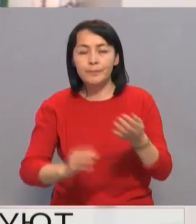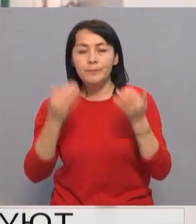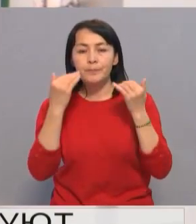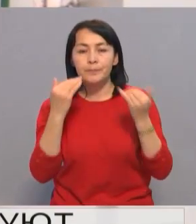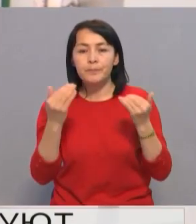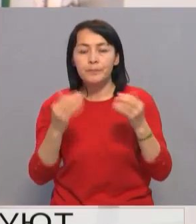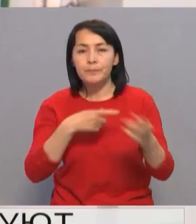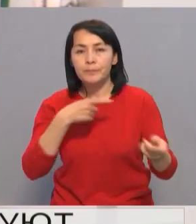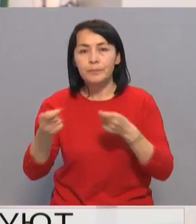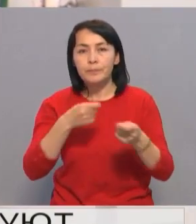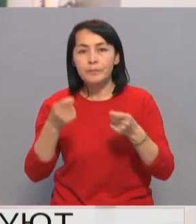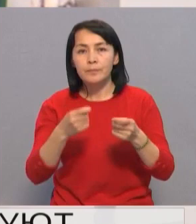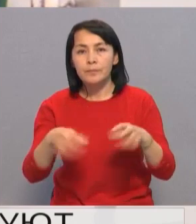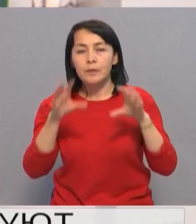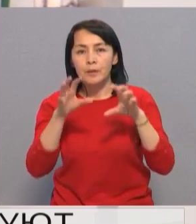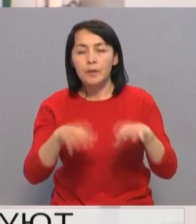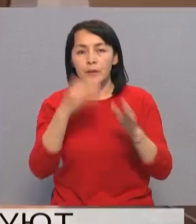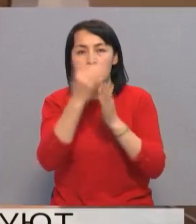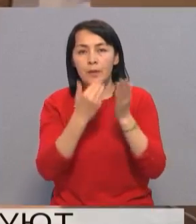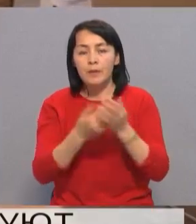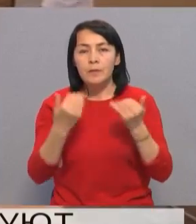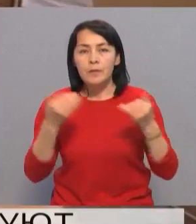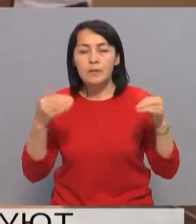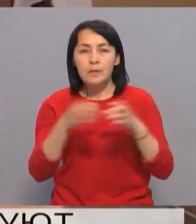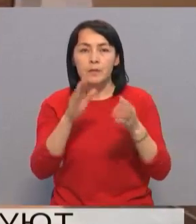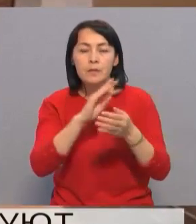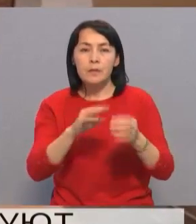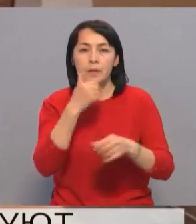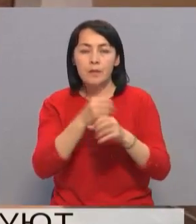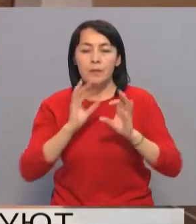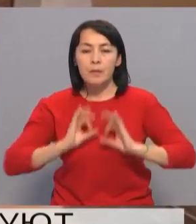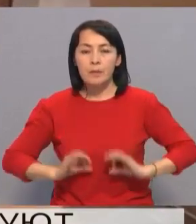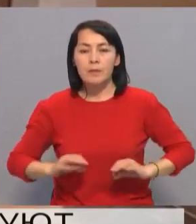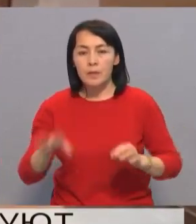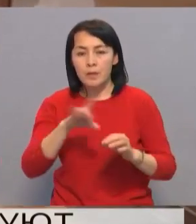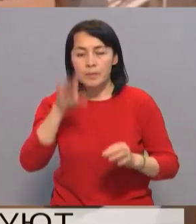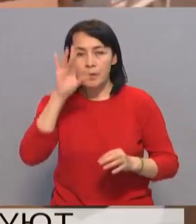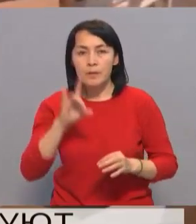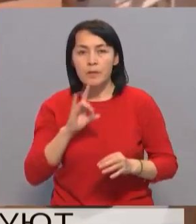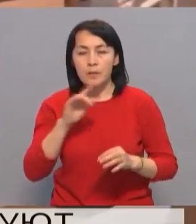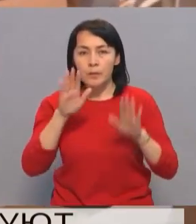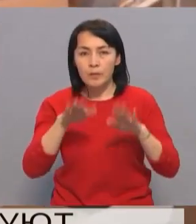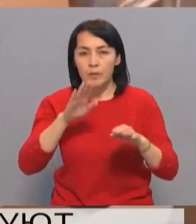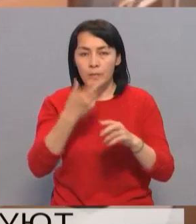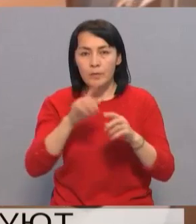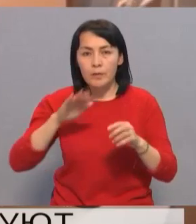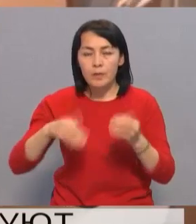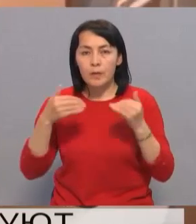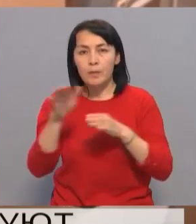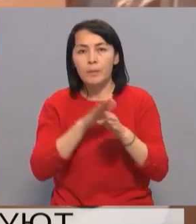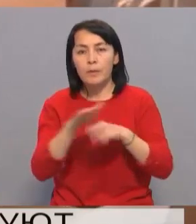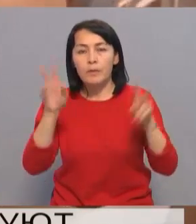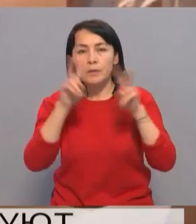территориальном департаменте Комитета правовой статистики и специальным учетом Генеральной прокуратуры Республики Казахстан. Только после этого проводится